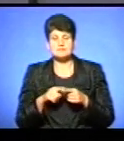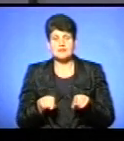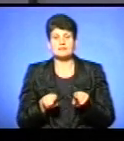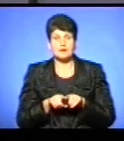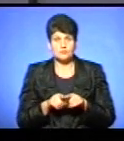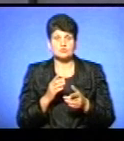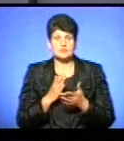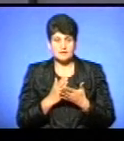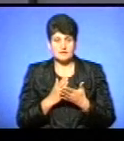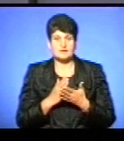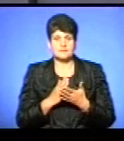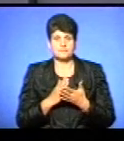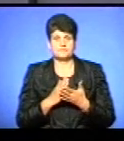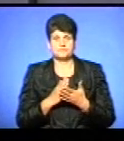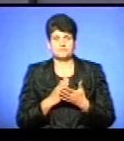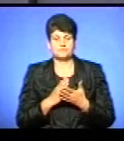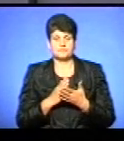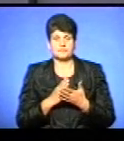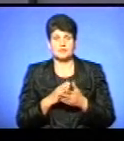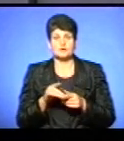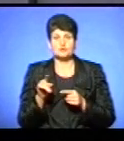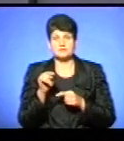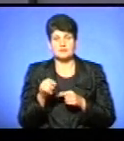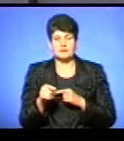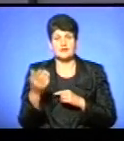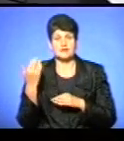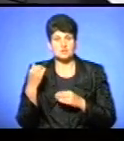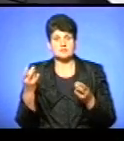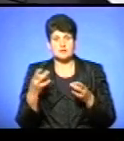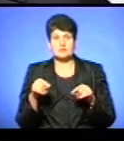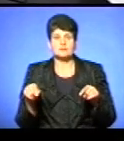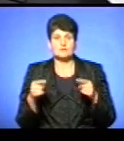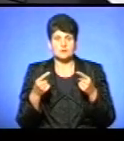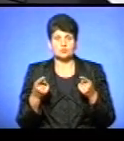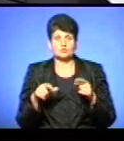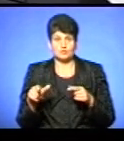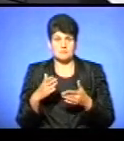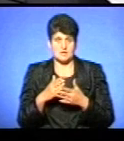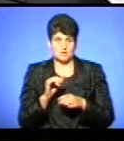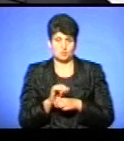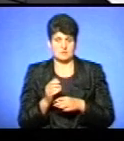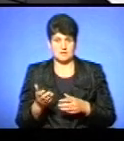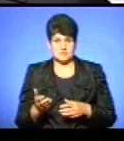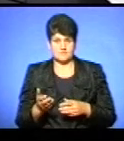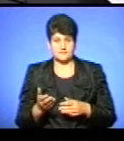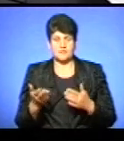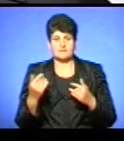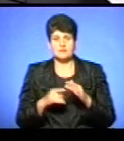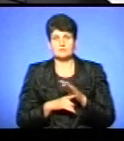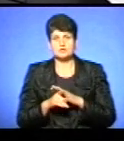є певні методи, щоб їх раніше створити, щоб мали де люди зупинитися. Давайте спочатку про